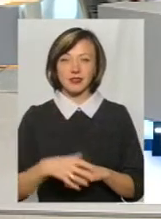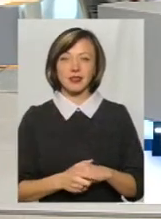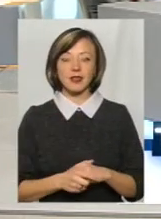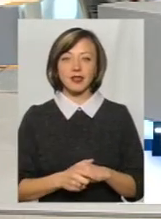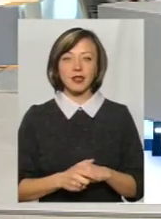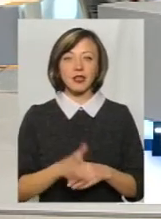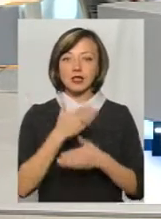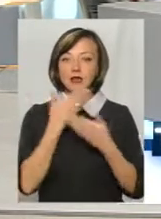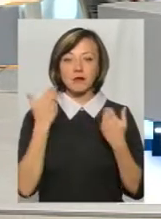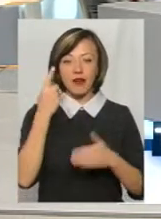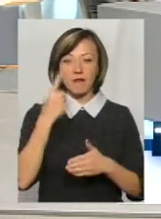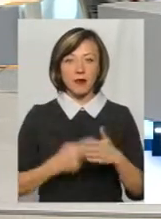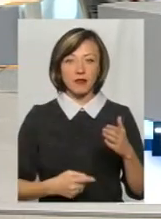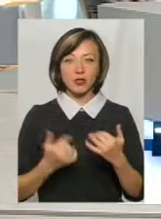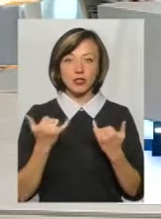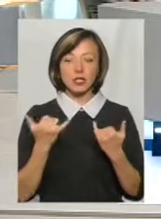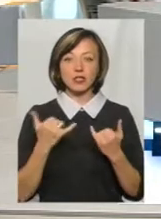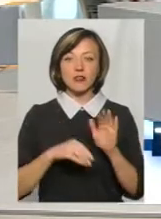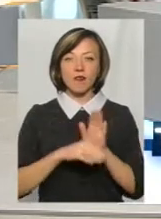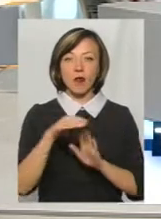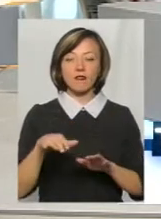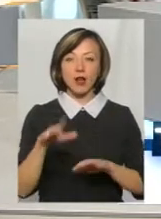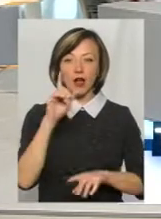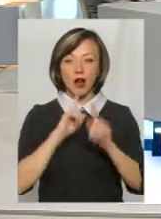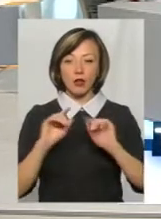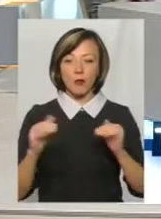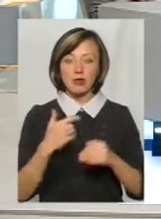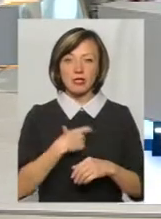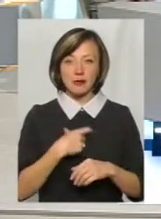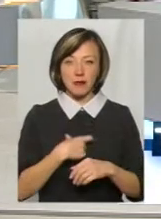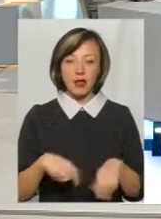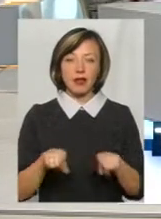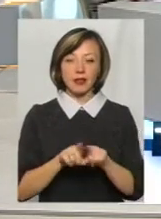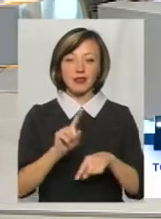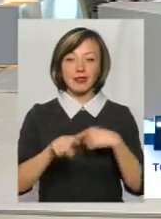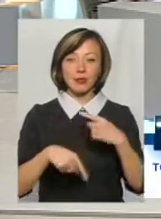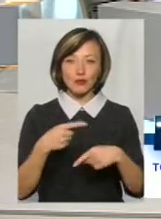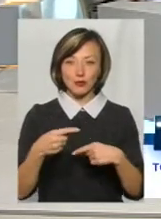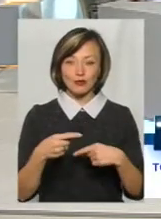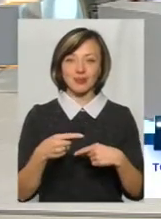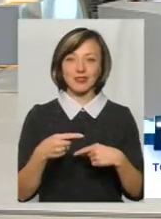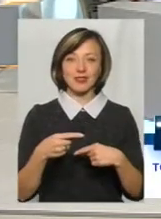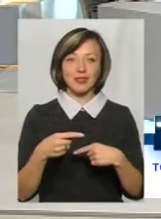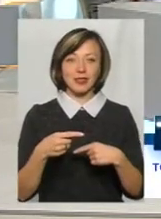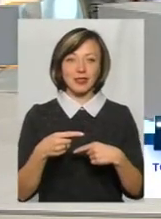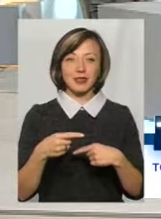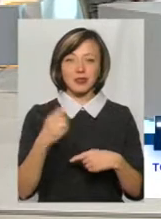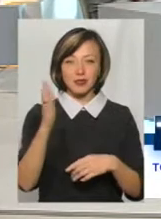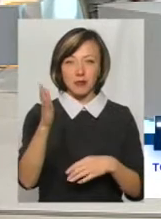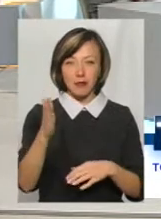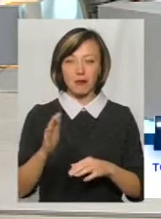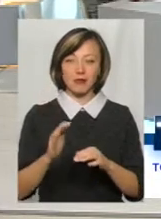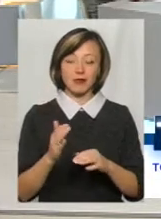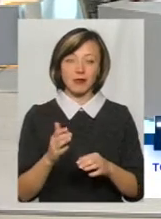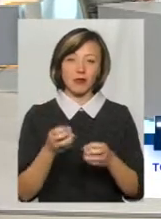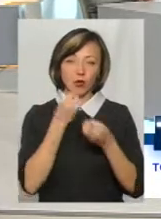Тобто немає впевненості в тому, що Верховна Рада обмежить себе зараз, а так для наступників, не попередників, а для наступників